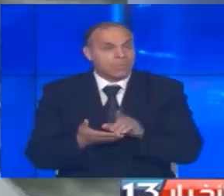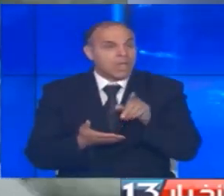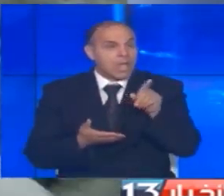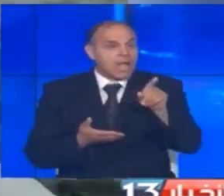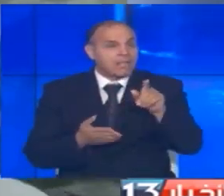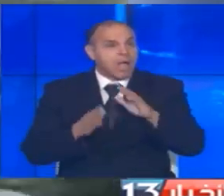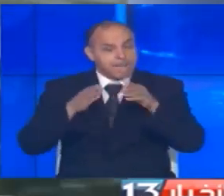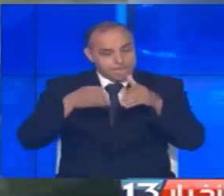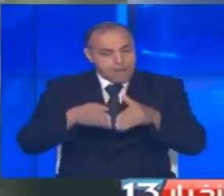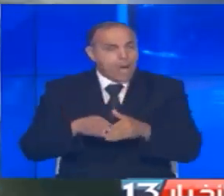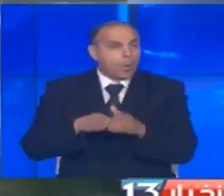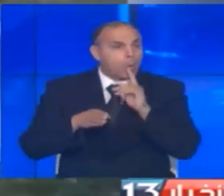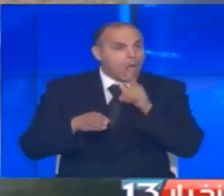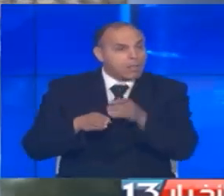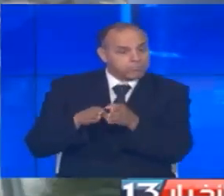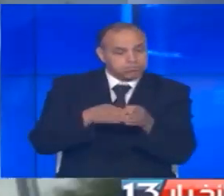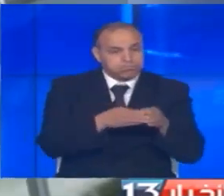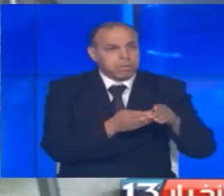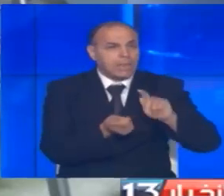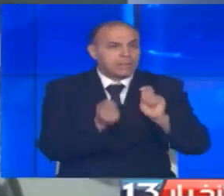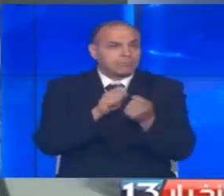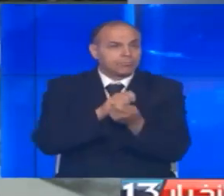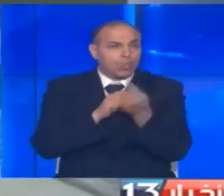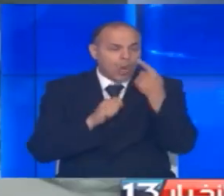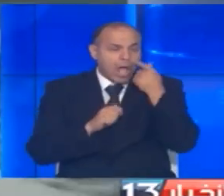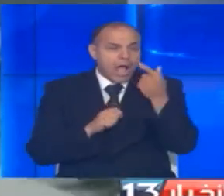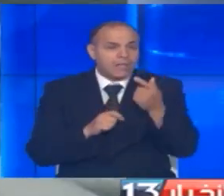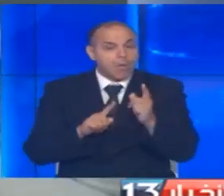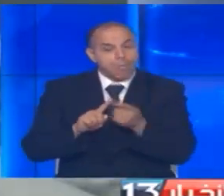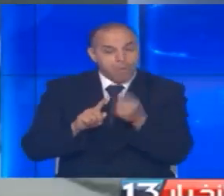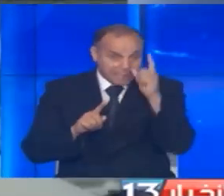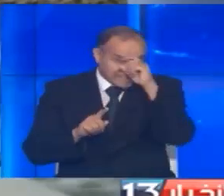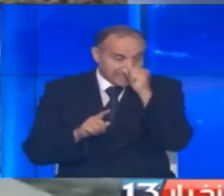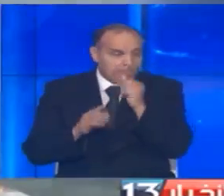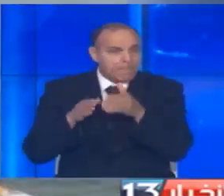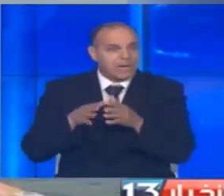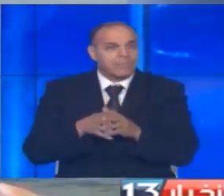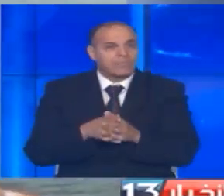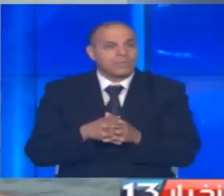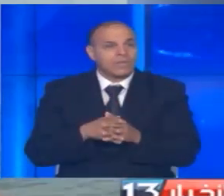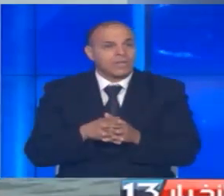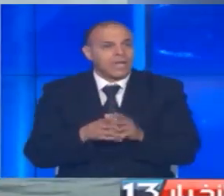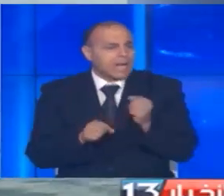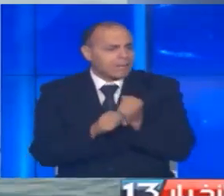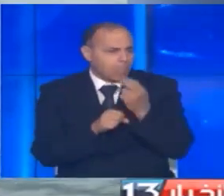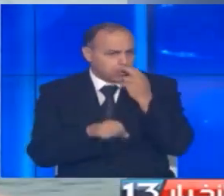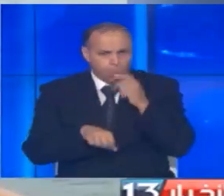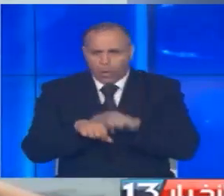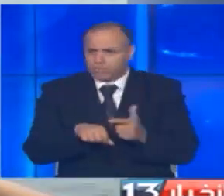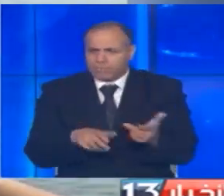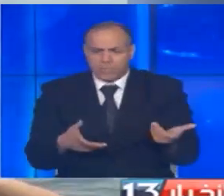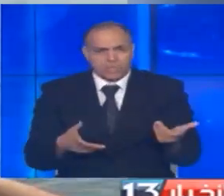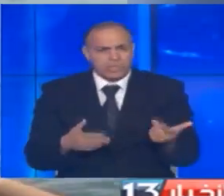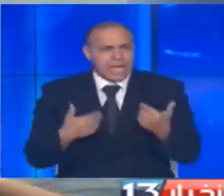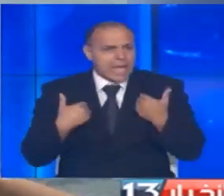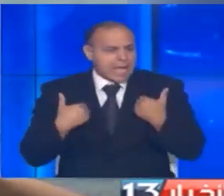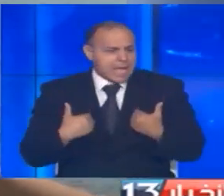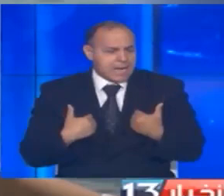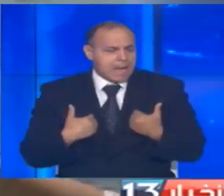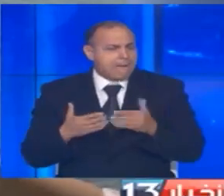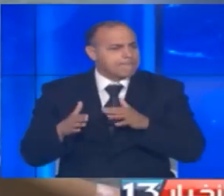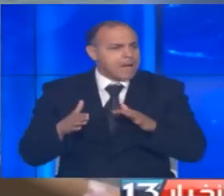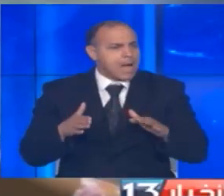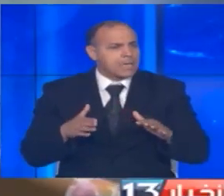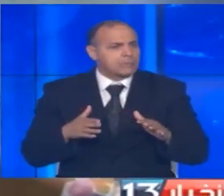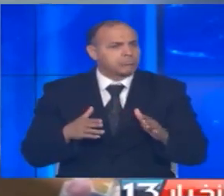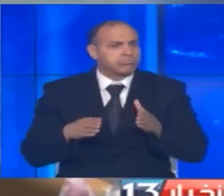إلى البحر وبتغيير الأماكن تتغير الأزياء في هذه المهمة البحرية دورية الأمنية ما عناش وقت بالنسبة لنا في البحرية عندنا